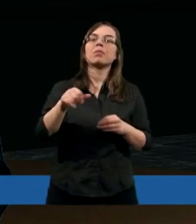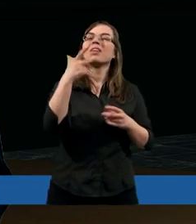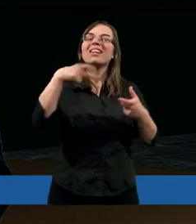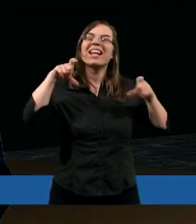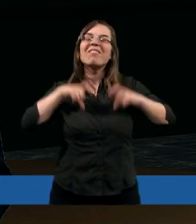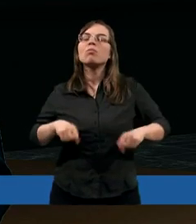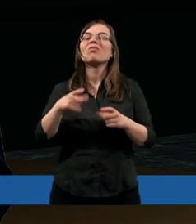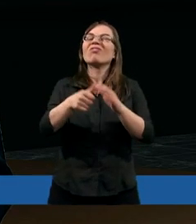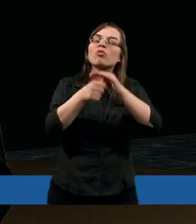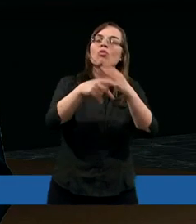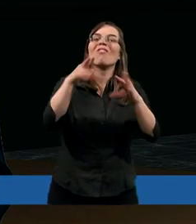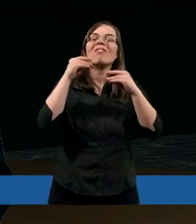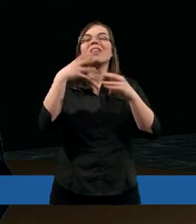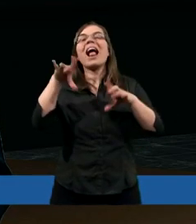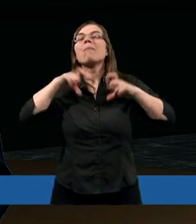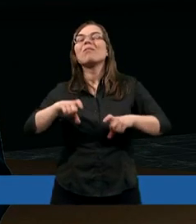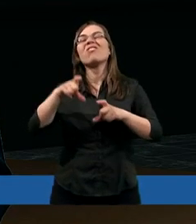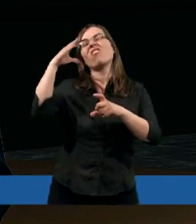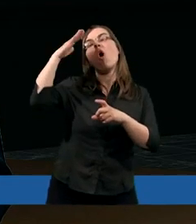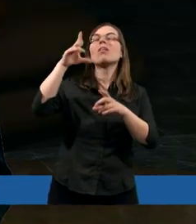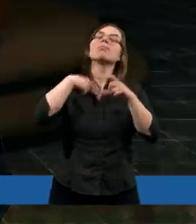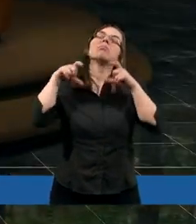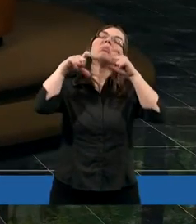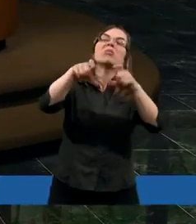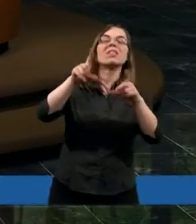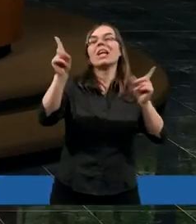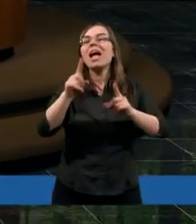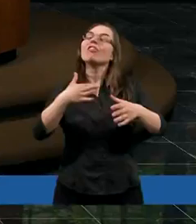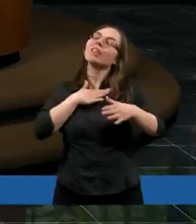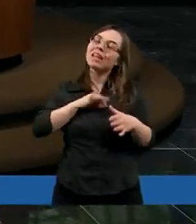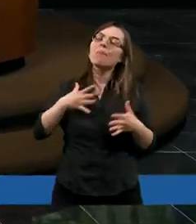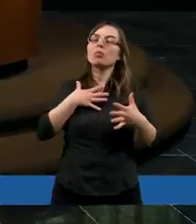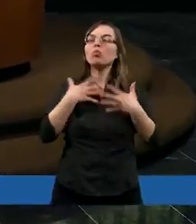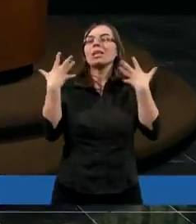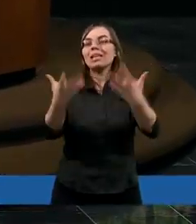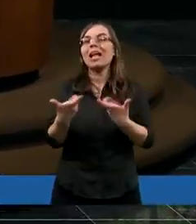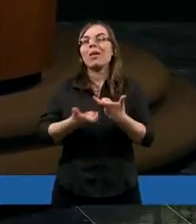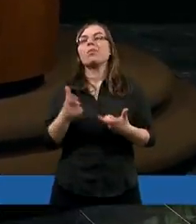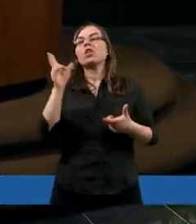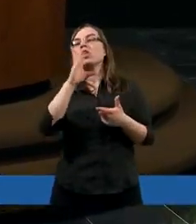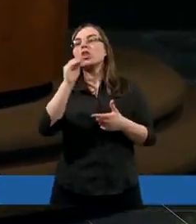nieprzymuszonej woli. Bo nawet jest w Polsce takie przysłowie, że